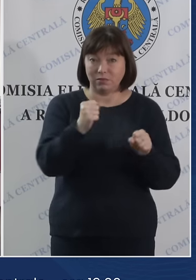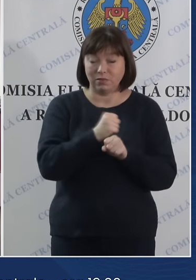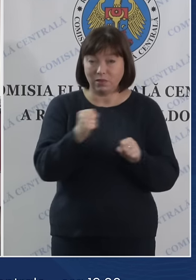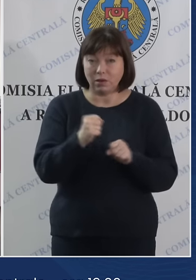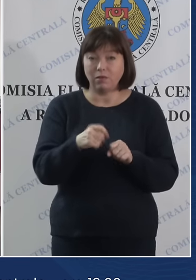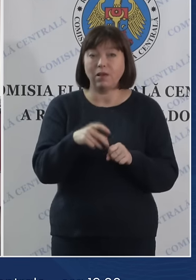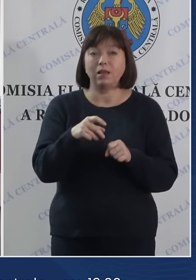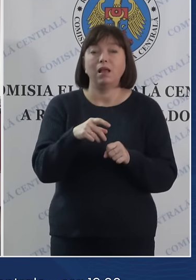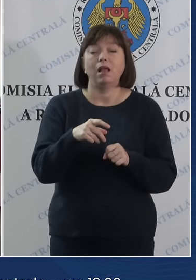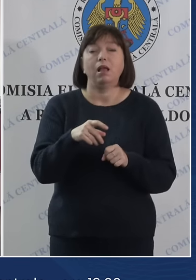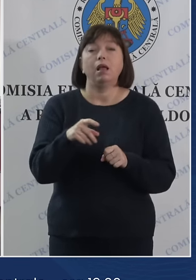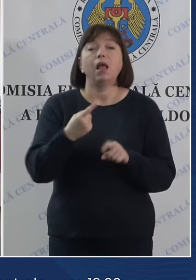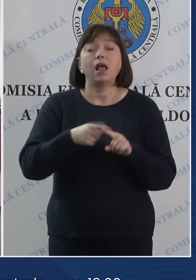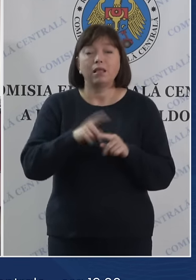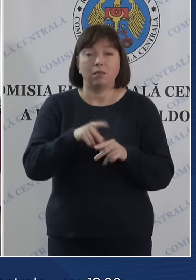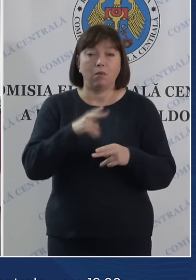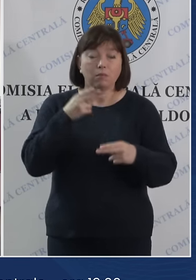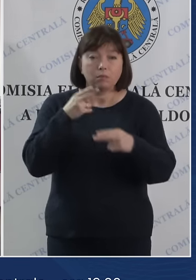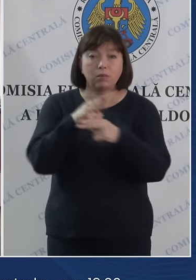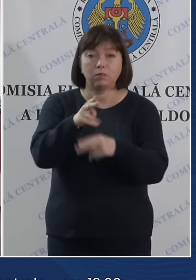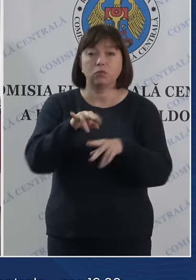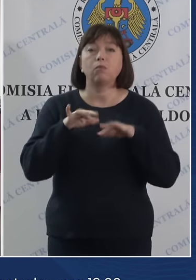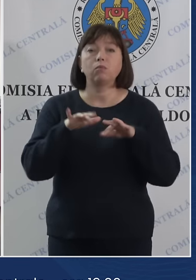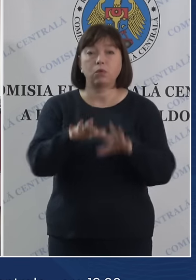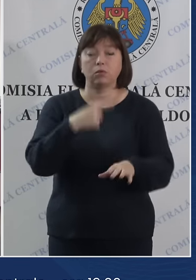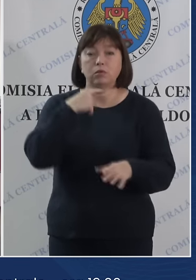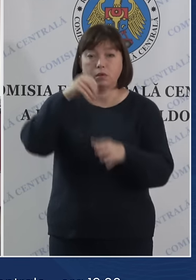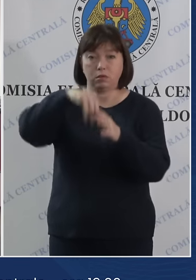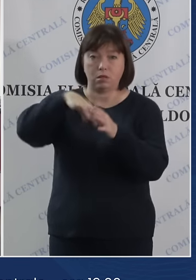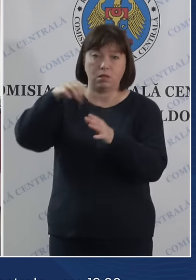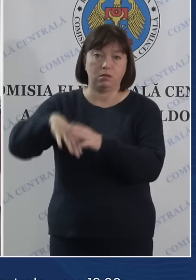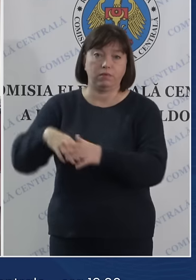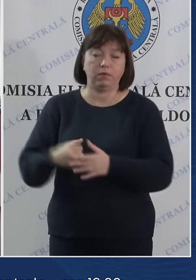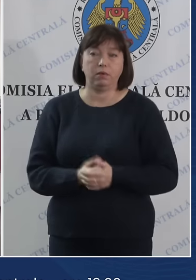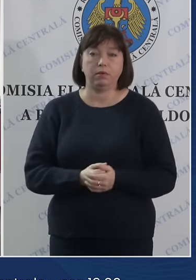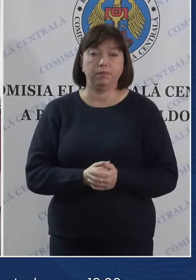să oprească procesul de votare.